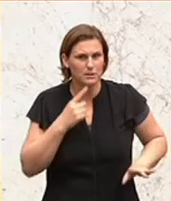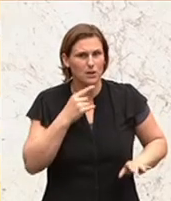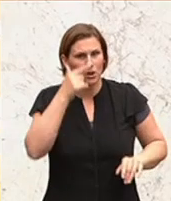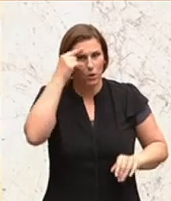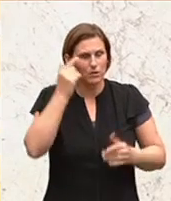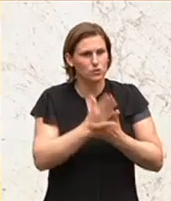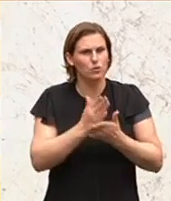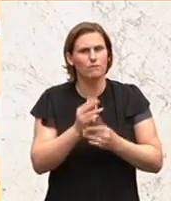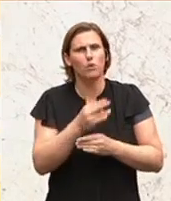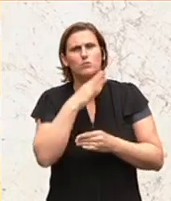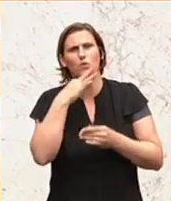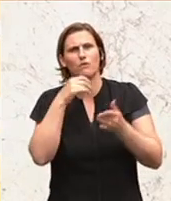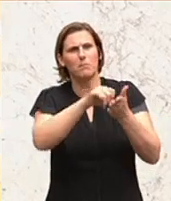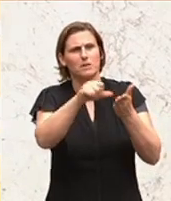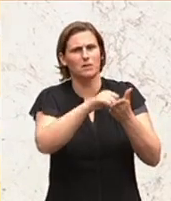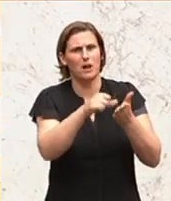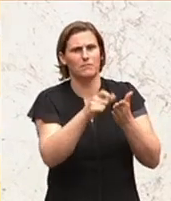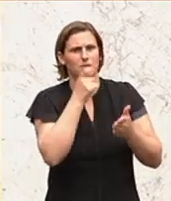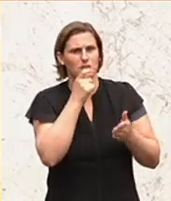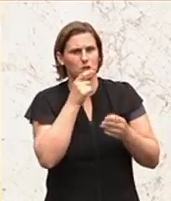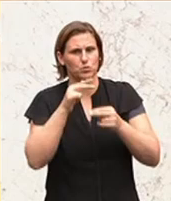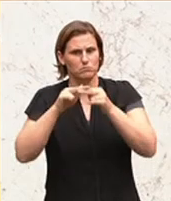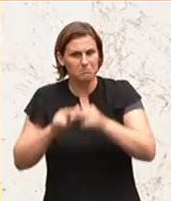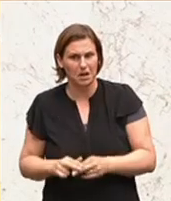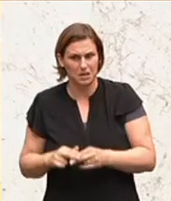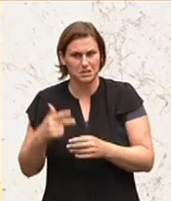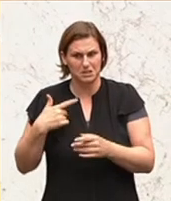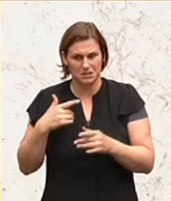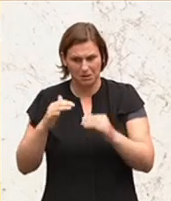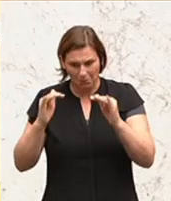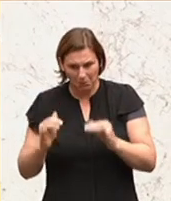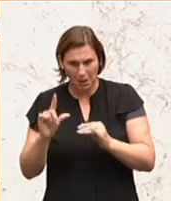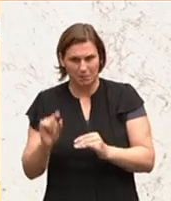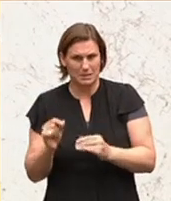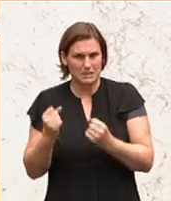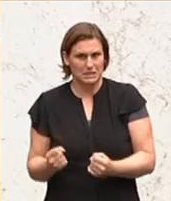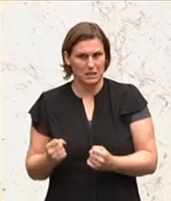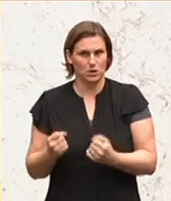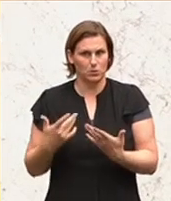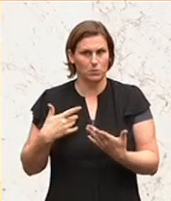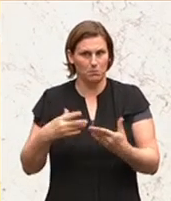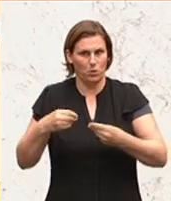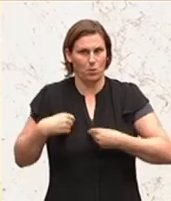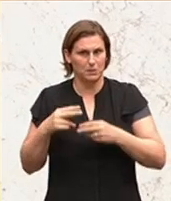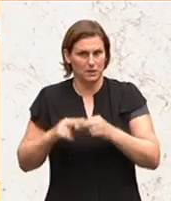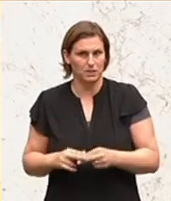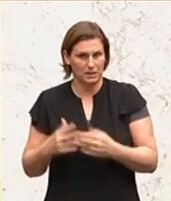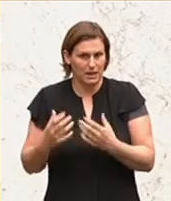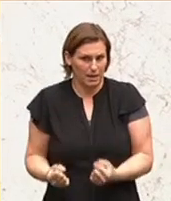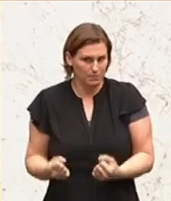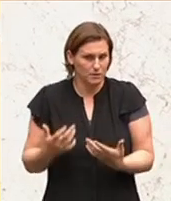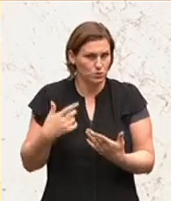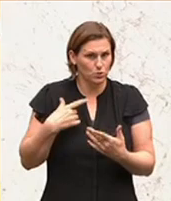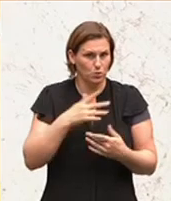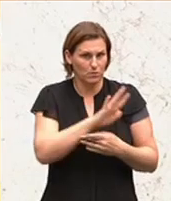wieso soll ich volle Länge einzahlen, wenn ich dann unterm Strich letztendlich auf dem Niveau der Mindestsicherung hängen bleibe. Das wird das Ergebnis sein und